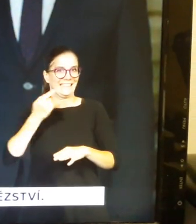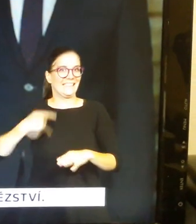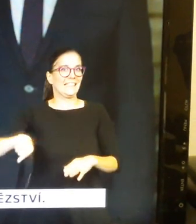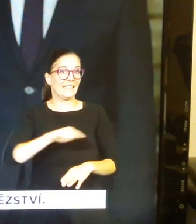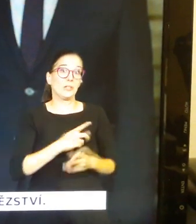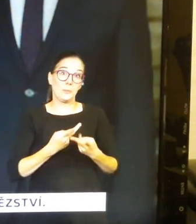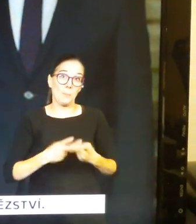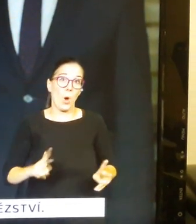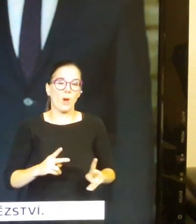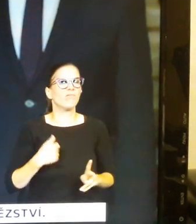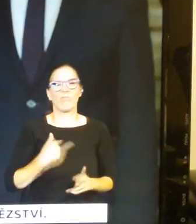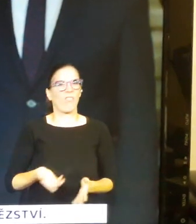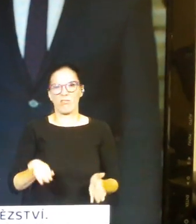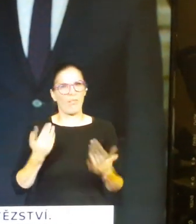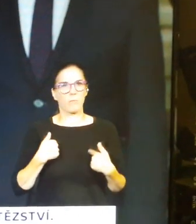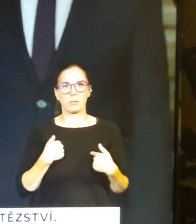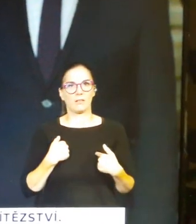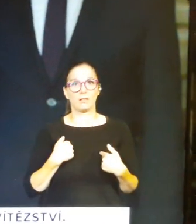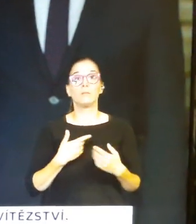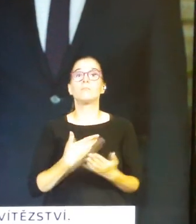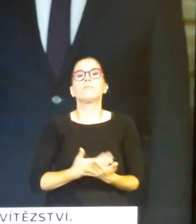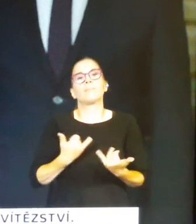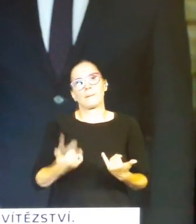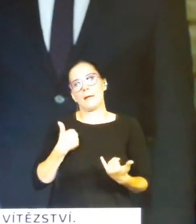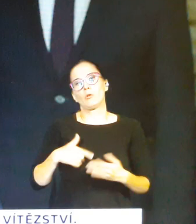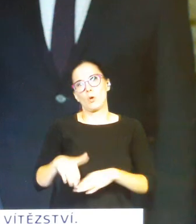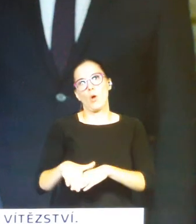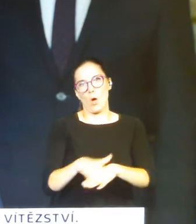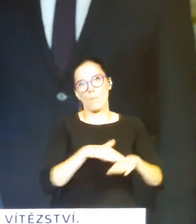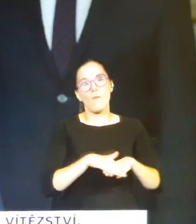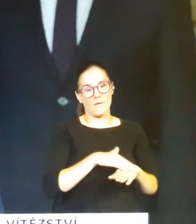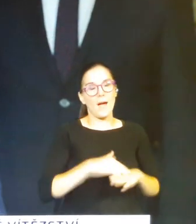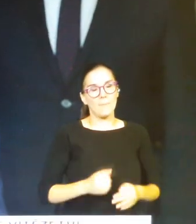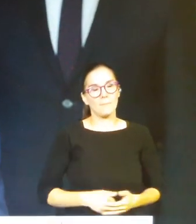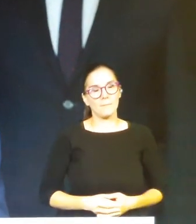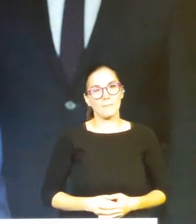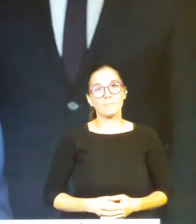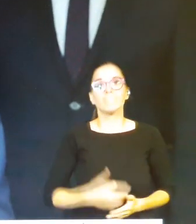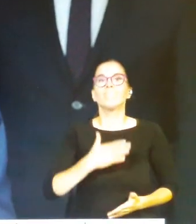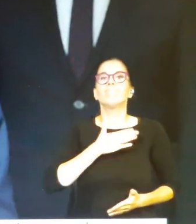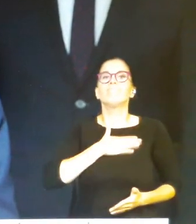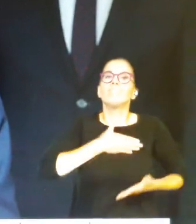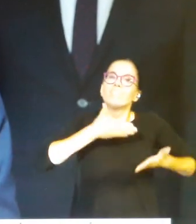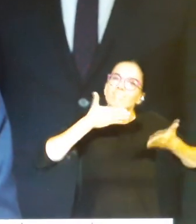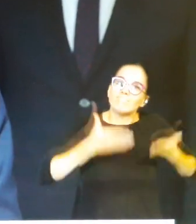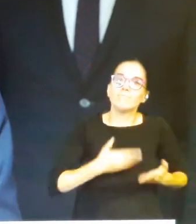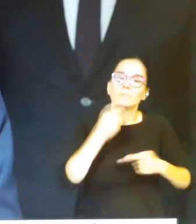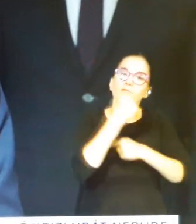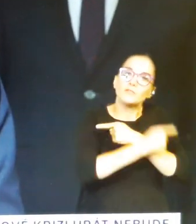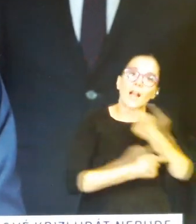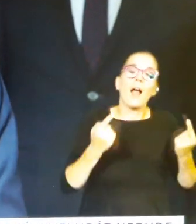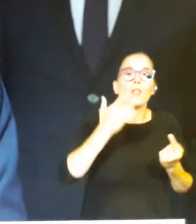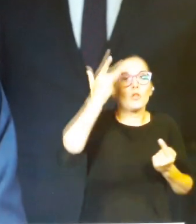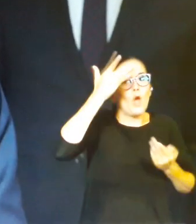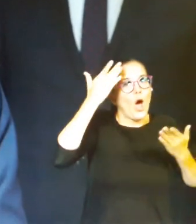Neudělal jsem to a omlouvám se. Věku budem je medicína a epidem.